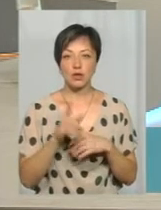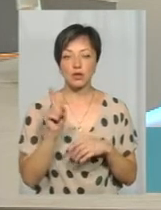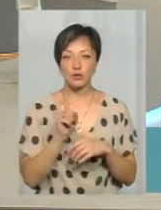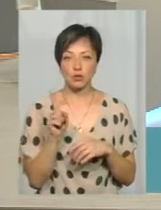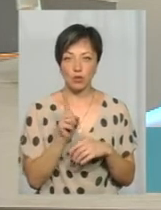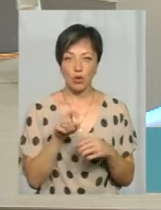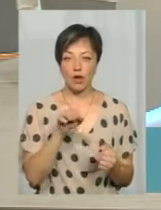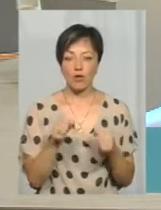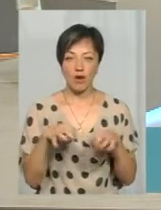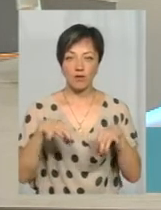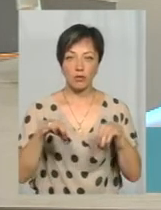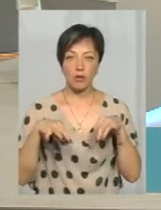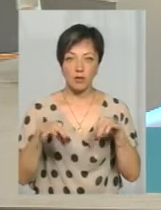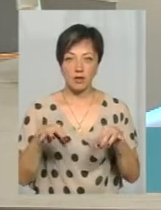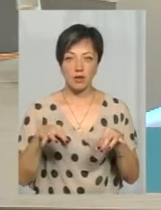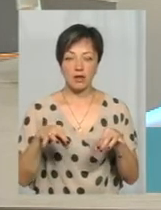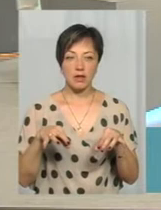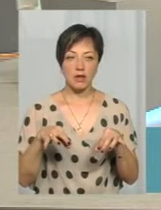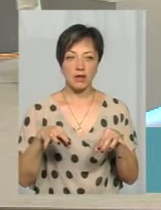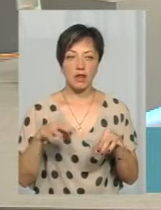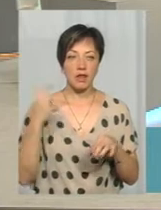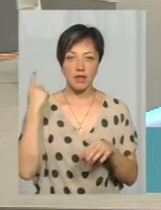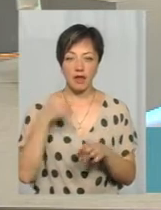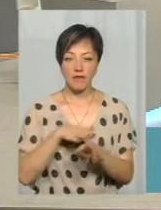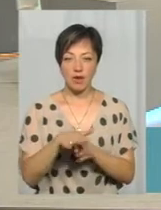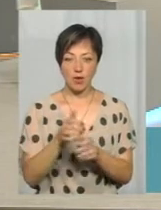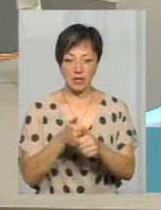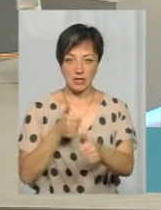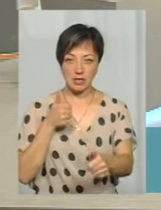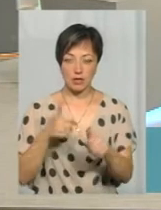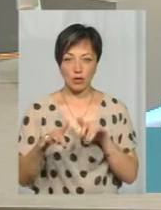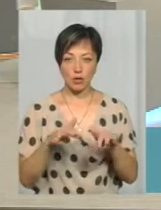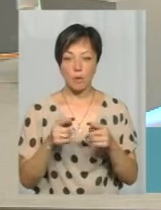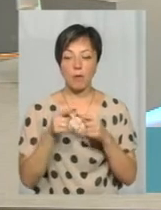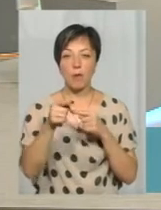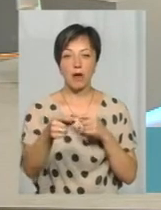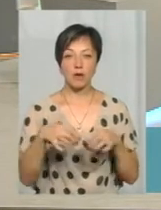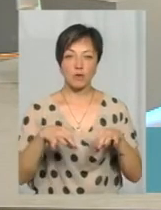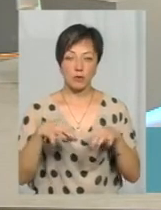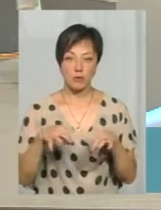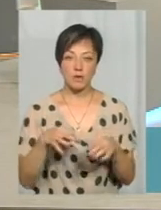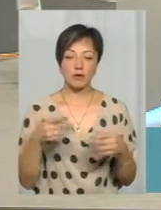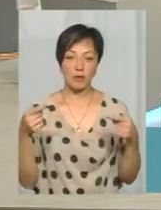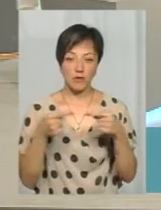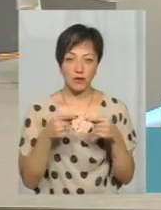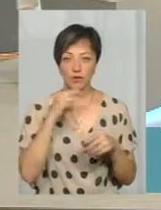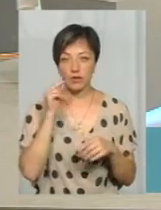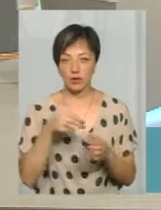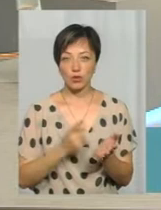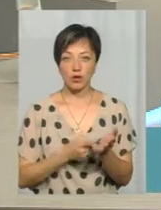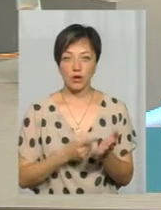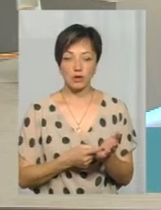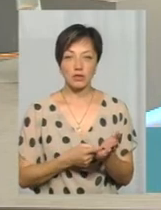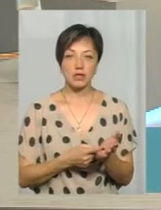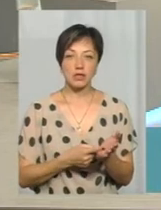керував автомобілем, заду не дотримувався безпечної дистанції, рухаючись попереду автомобілем, відповідно, його вина доказується